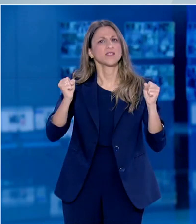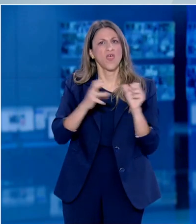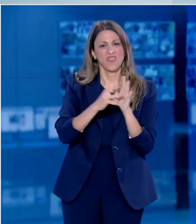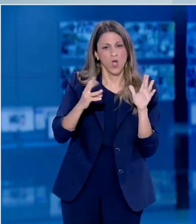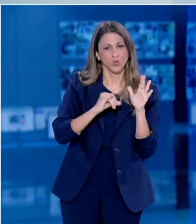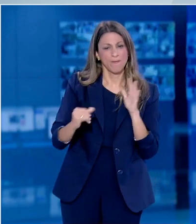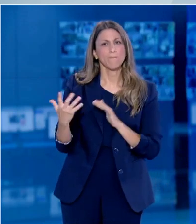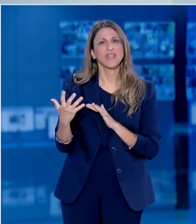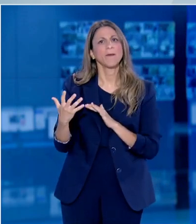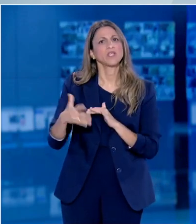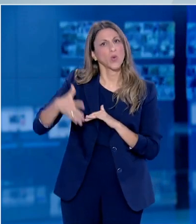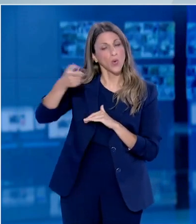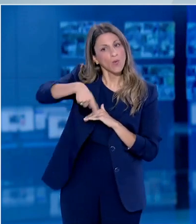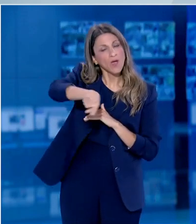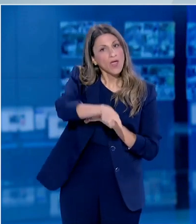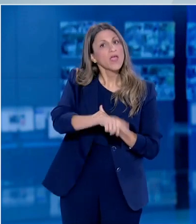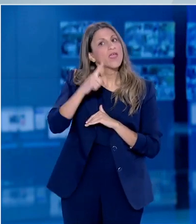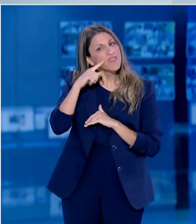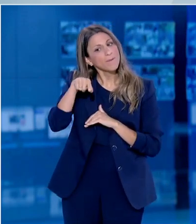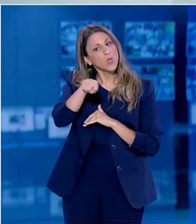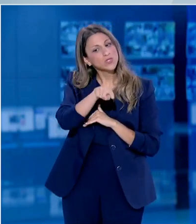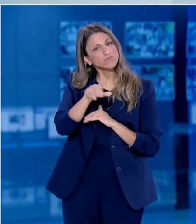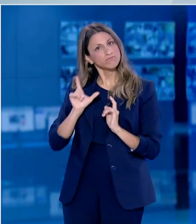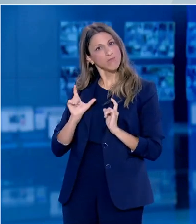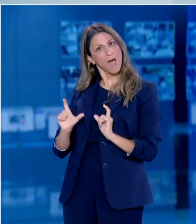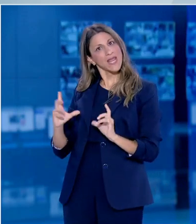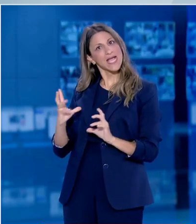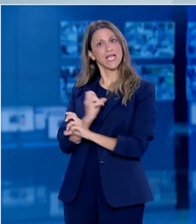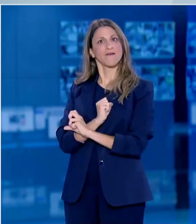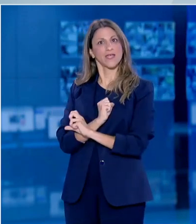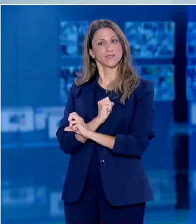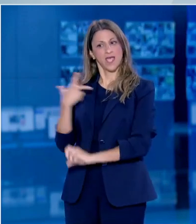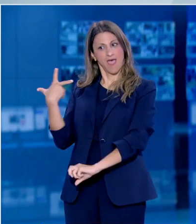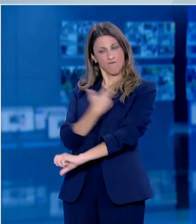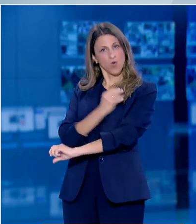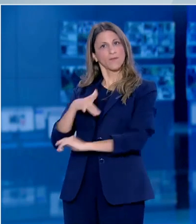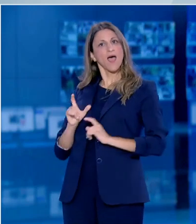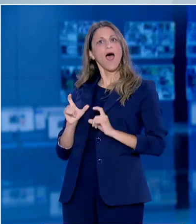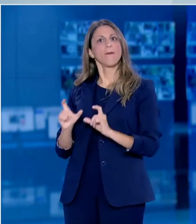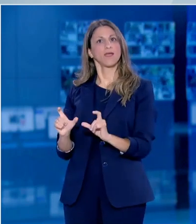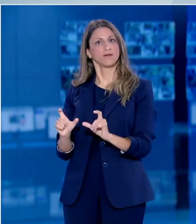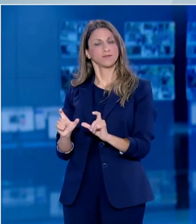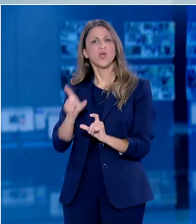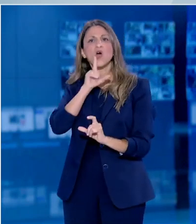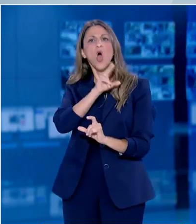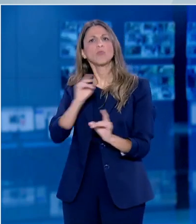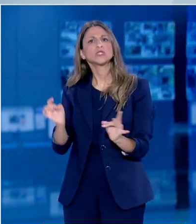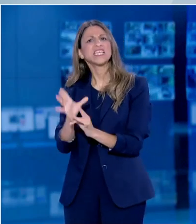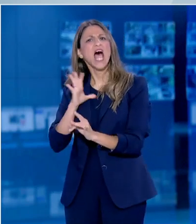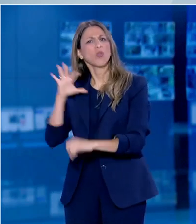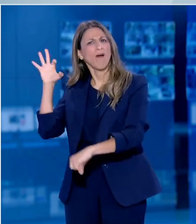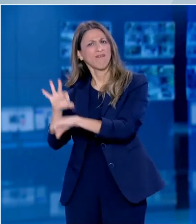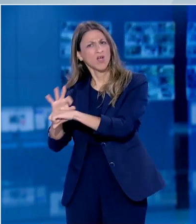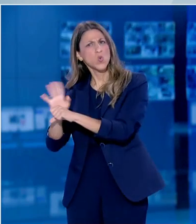έδειξε την ανάπτυξη εξουδετερωτικών αντισωμάτων σε επίπεδα παρόμοια με τα επίπεδα αντισωμάτων ασθενών που